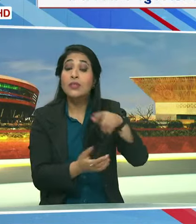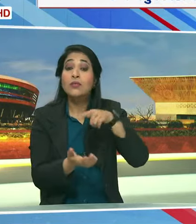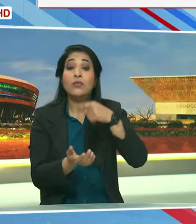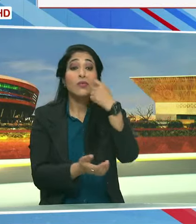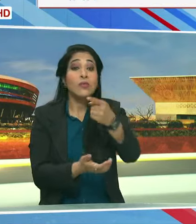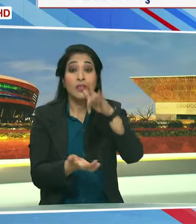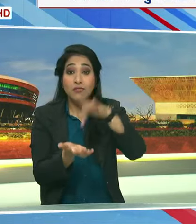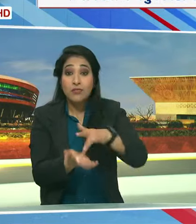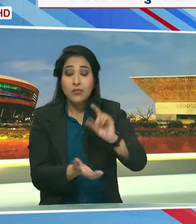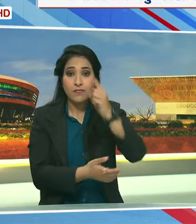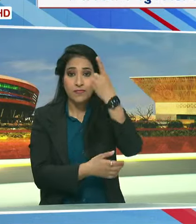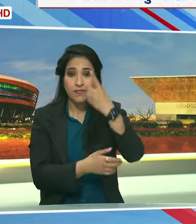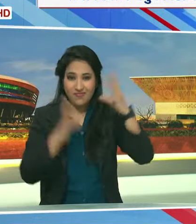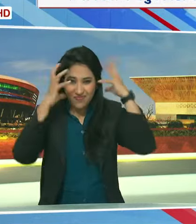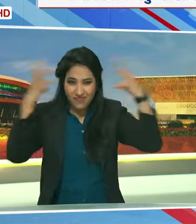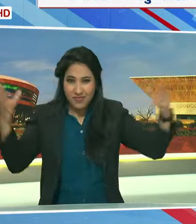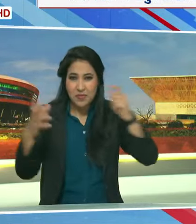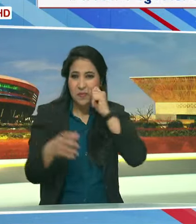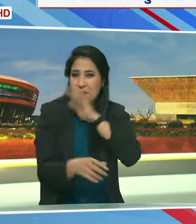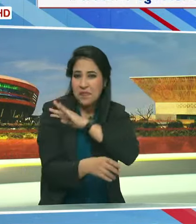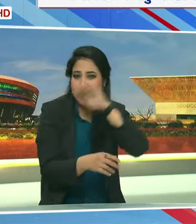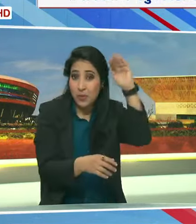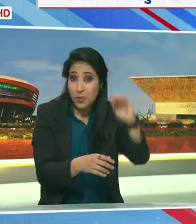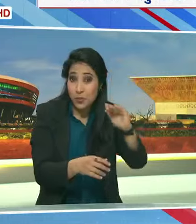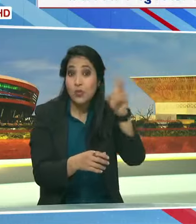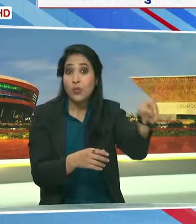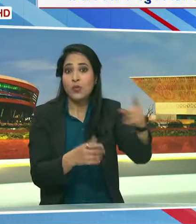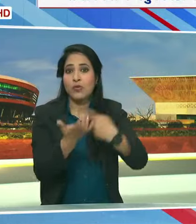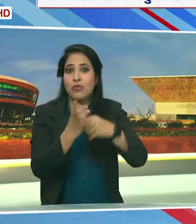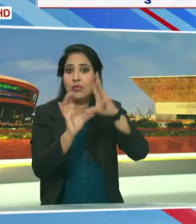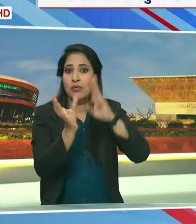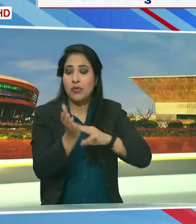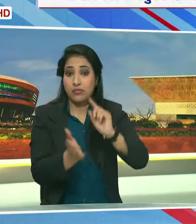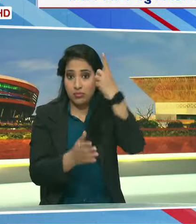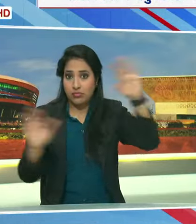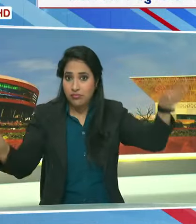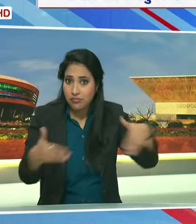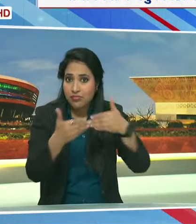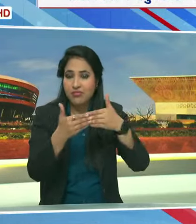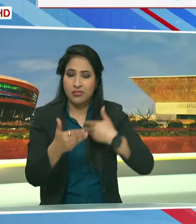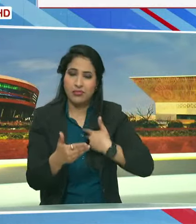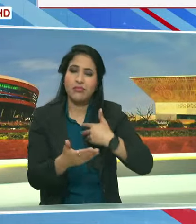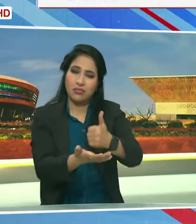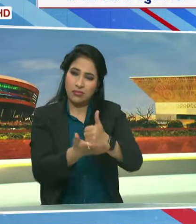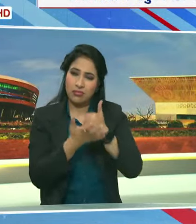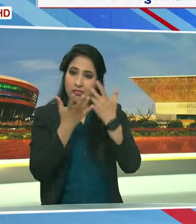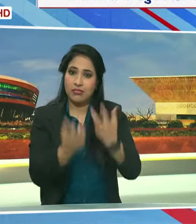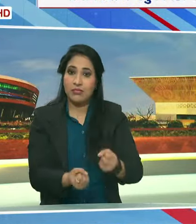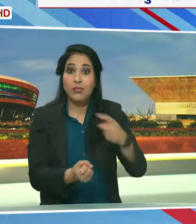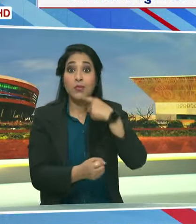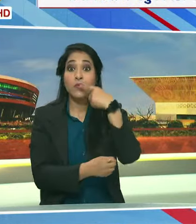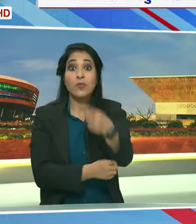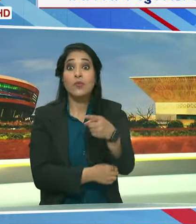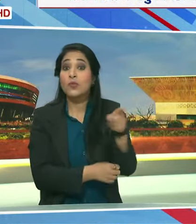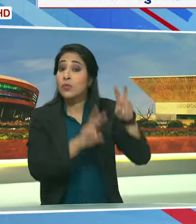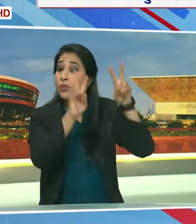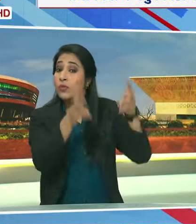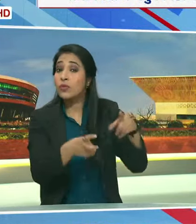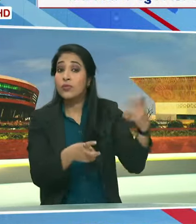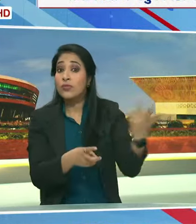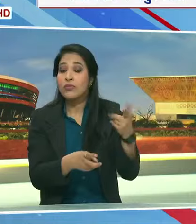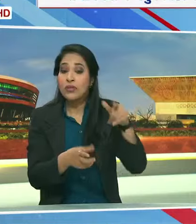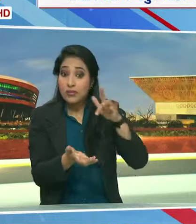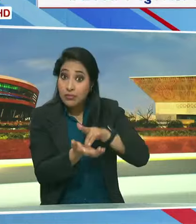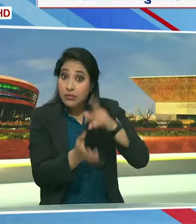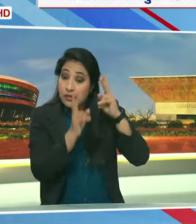विभीशन पहली बार श्री राम से मिले थे और उनसे श्वरण मांगी थी इसके बारे में ऐसा भी कहा जाता है कि